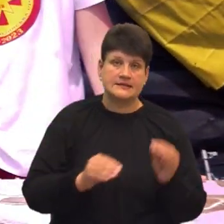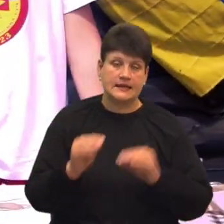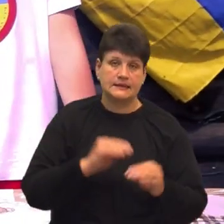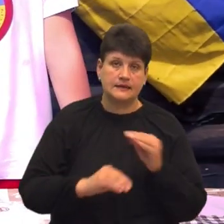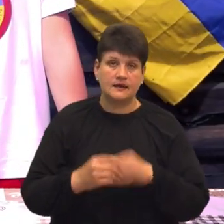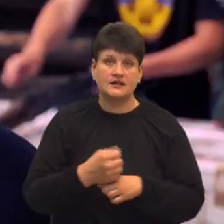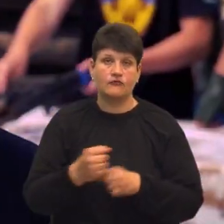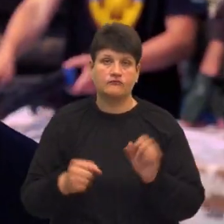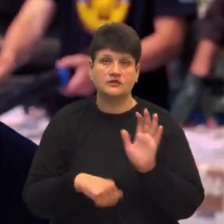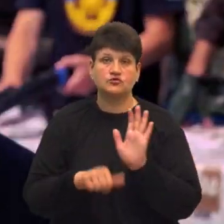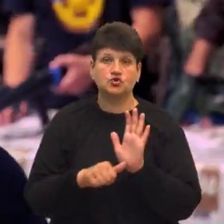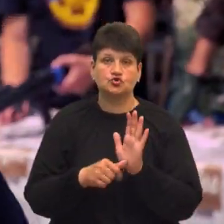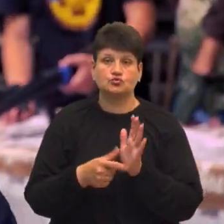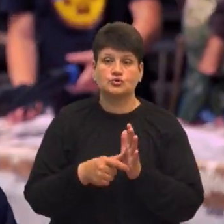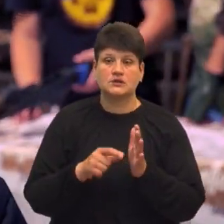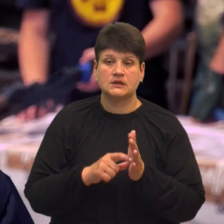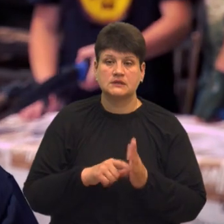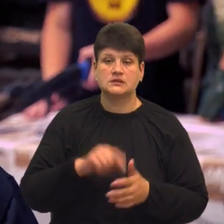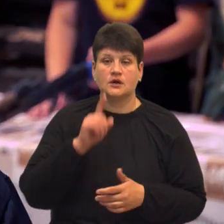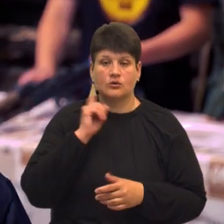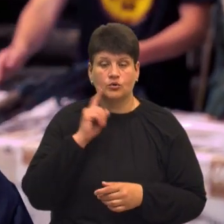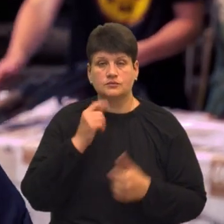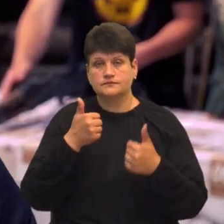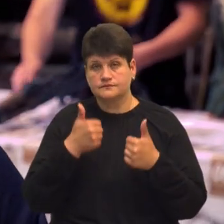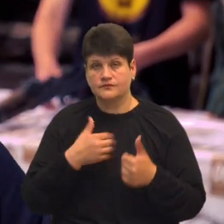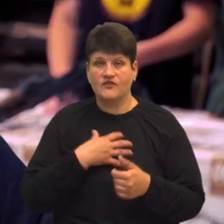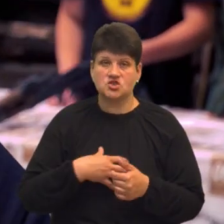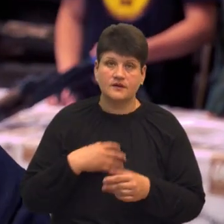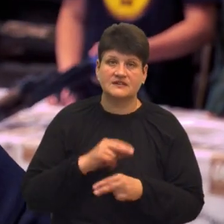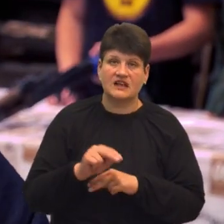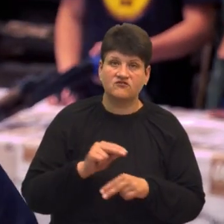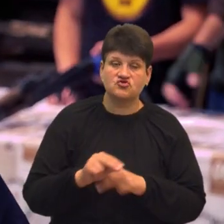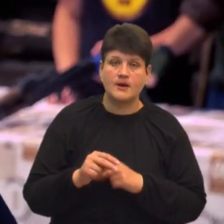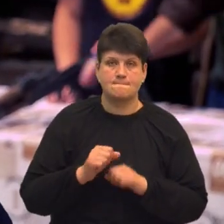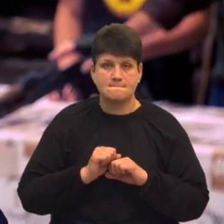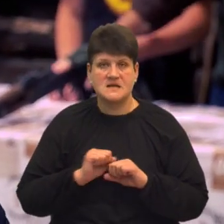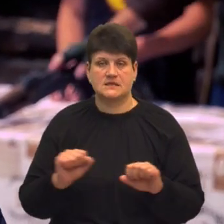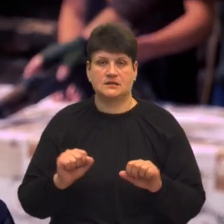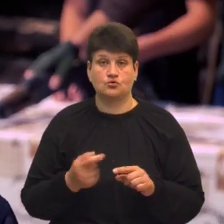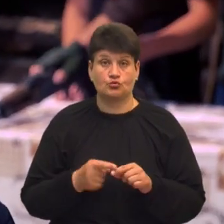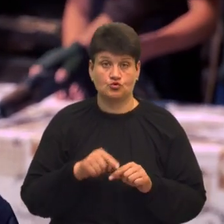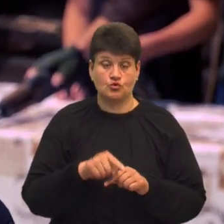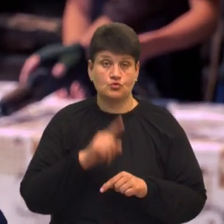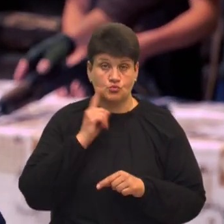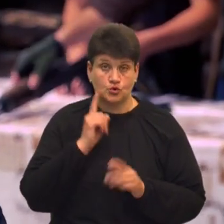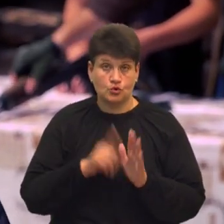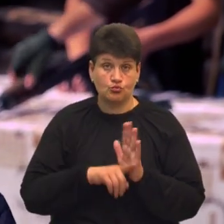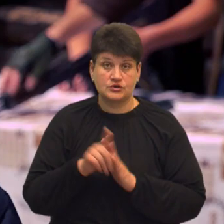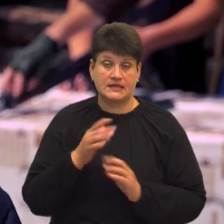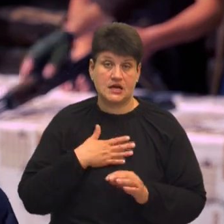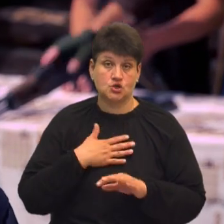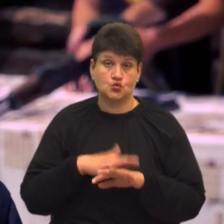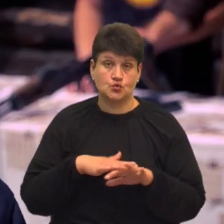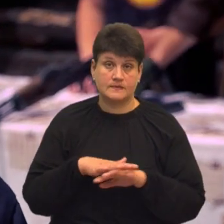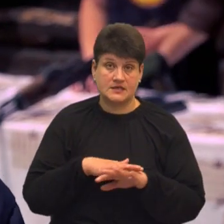шостому класі. Молодь важливо дуже навчати, ну от патріотичному цьому, тому що з молоді починається наше суспільство, з